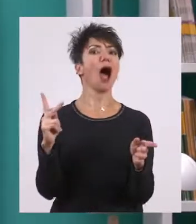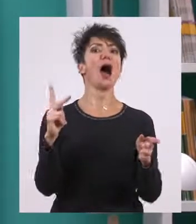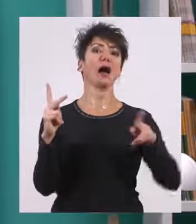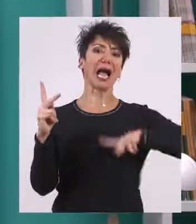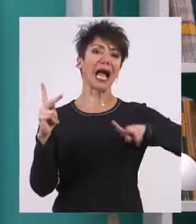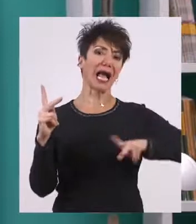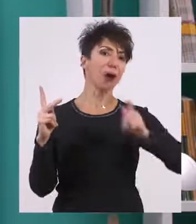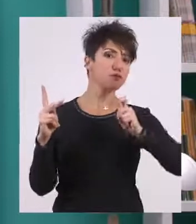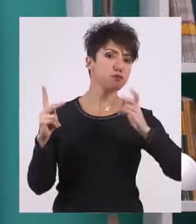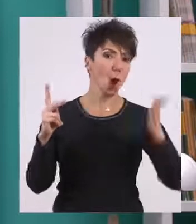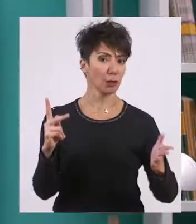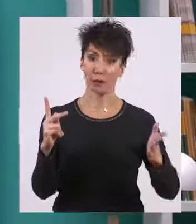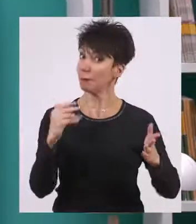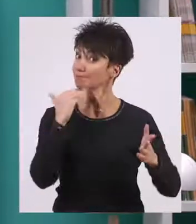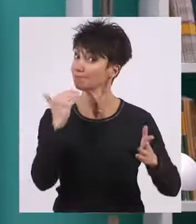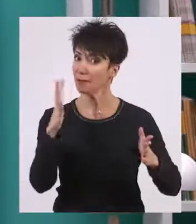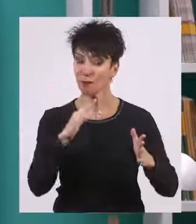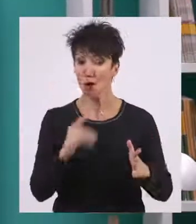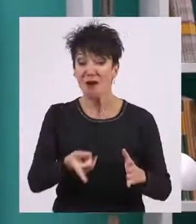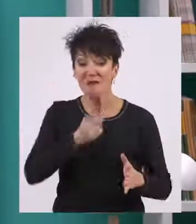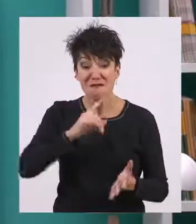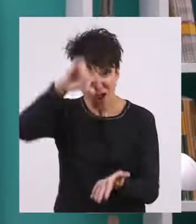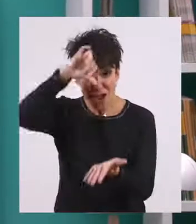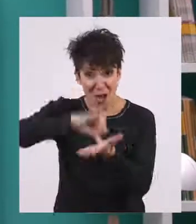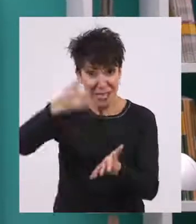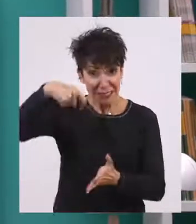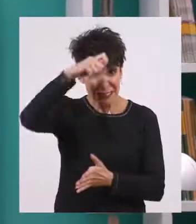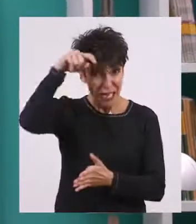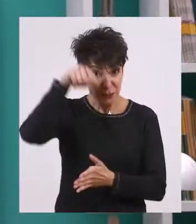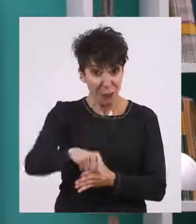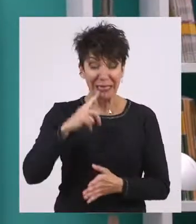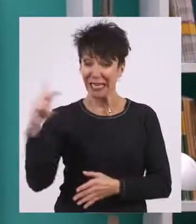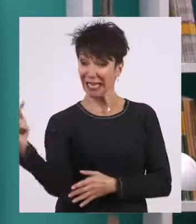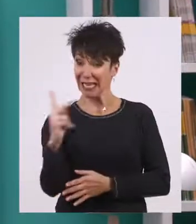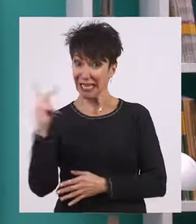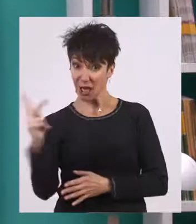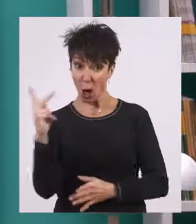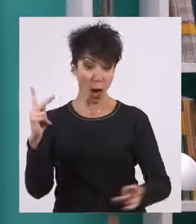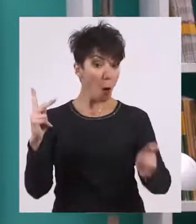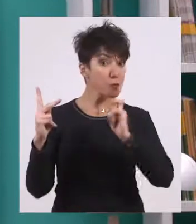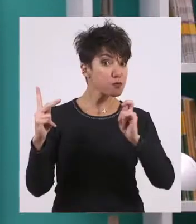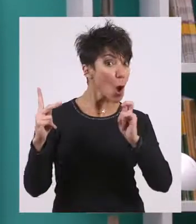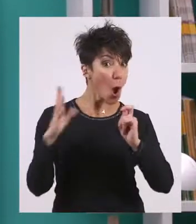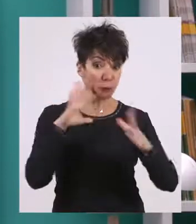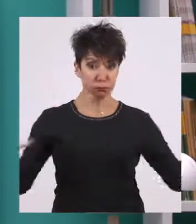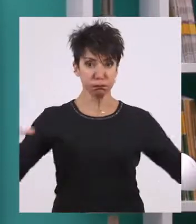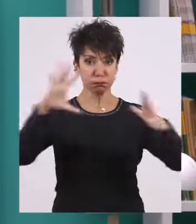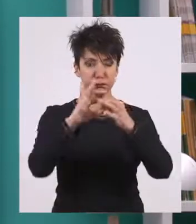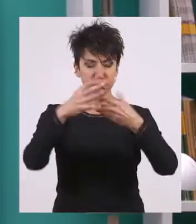Μία πόλη κράτος όπου κοινωνία και πολίτευμα ήταν περίπου το ίδιο και το αυτό.